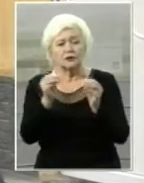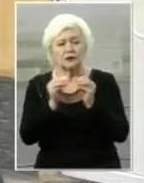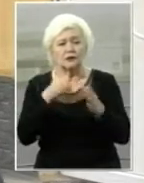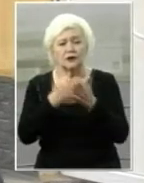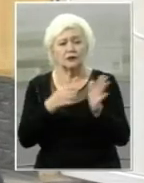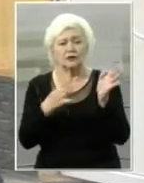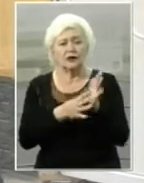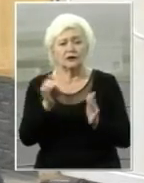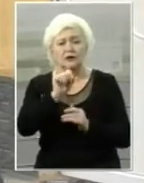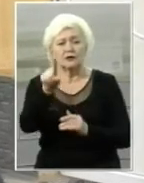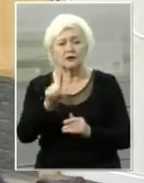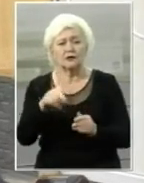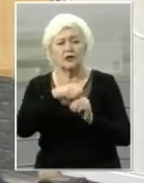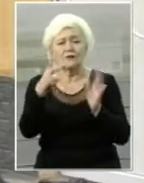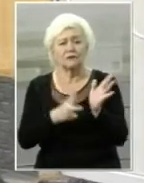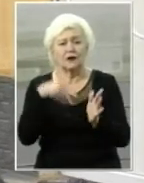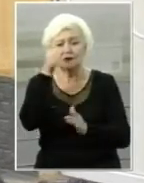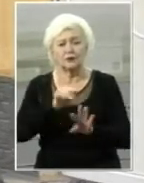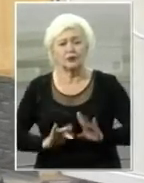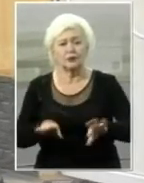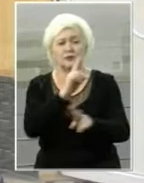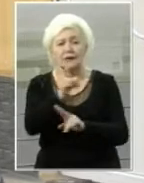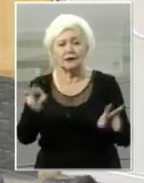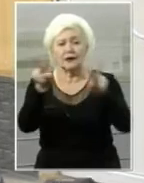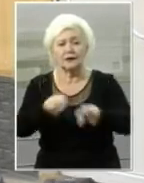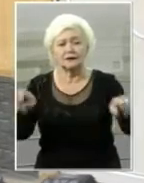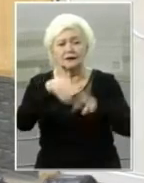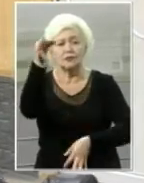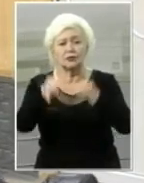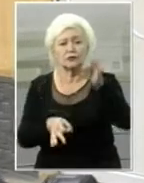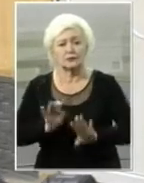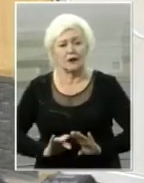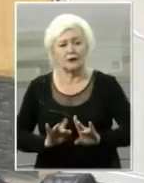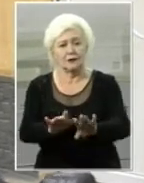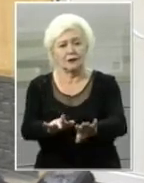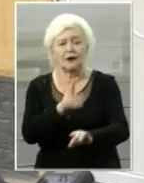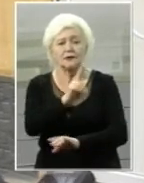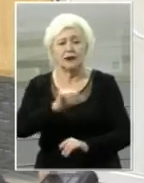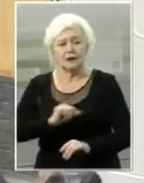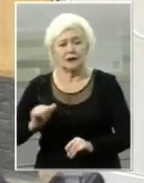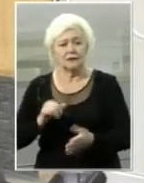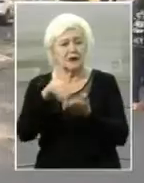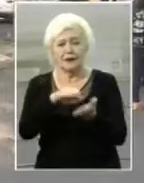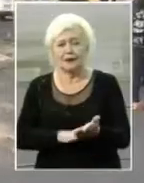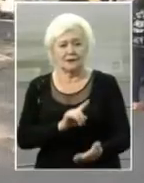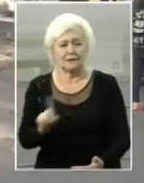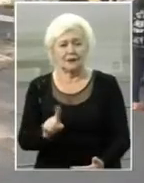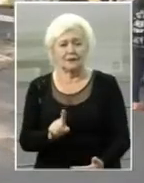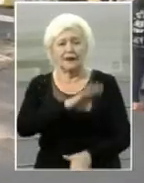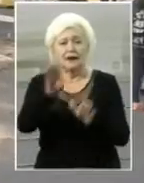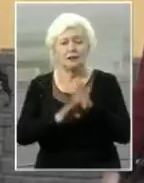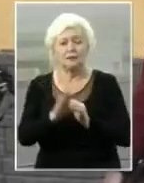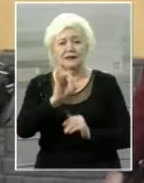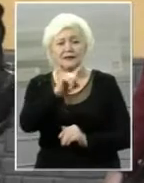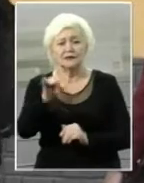.2018 року для проведення якихось слідчих і процесуальних дій, яких саме не зазначено. Під СІЗО